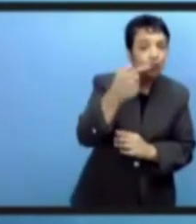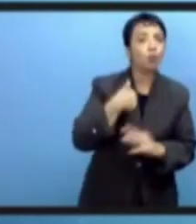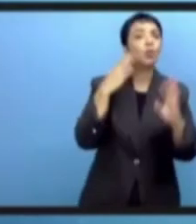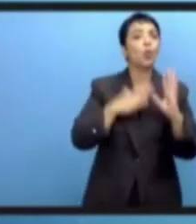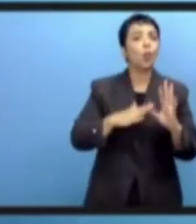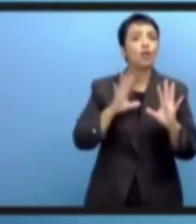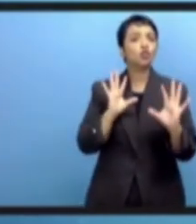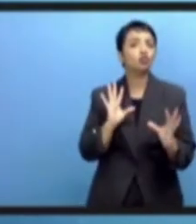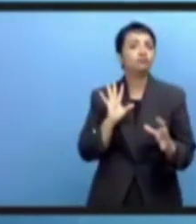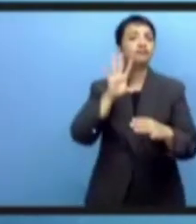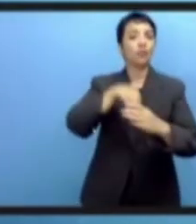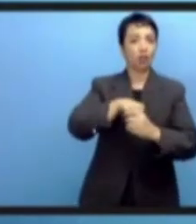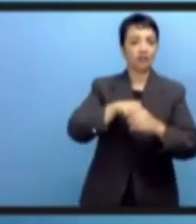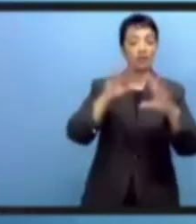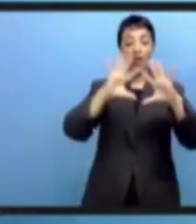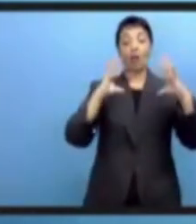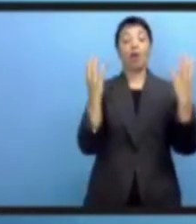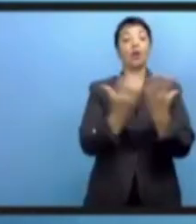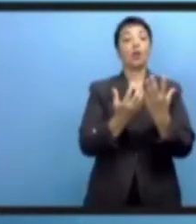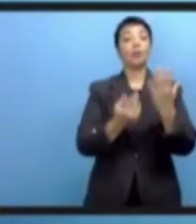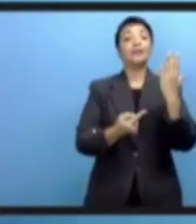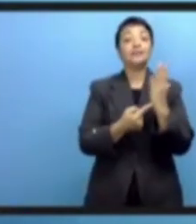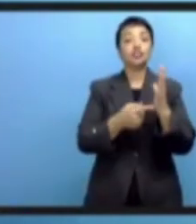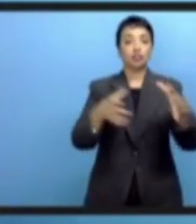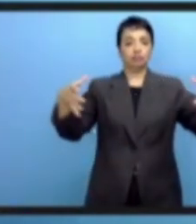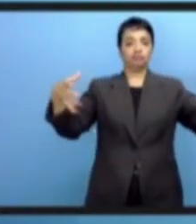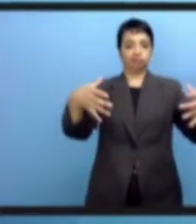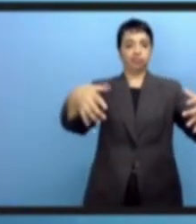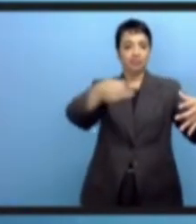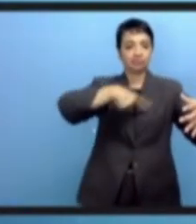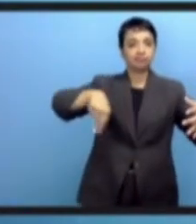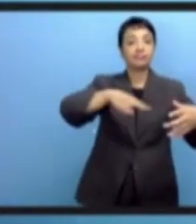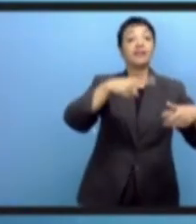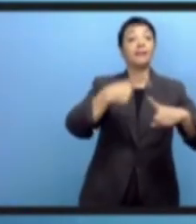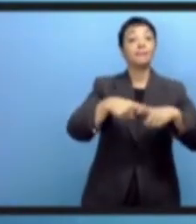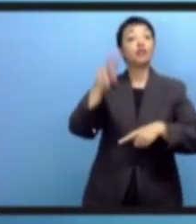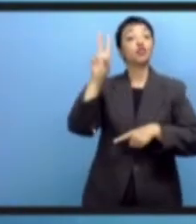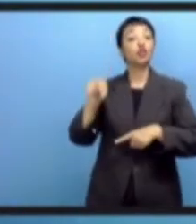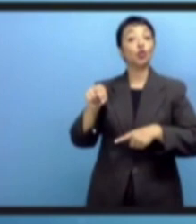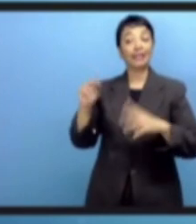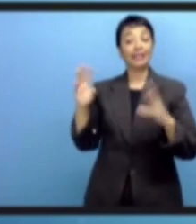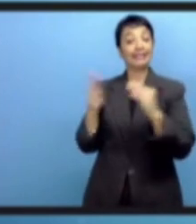возможности продолжить эти дискуссии относительно ВВУ и ООН, плюс 20,